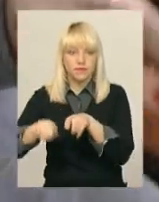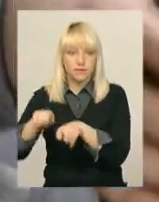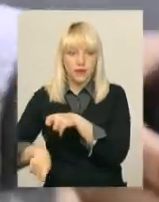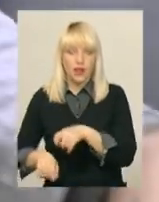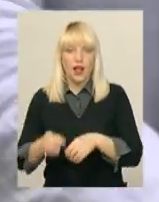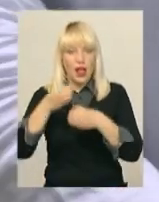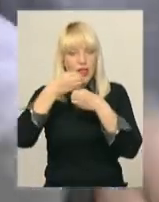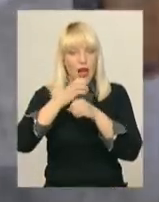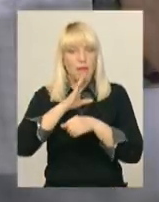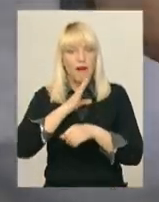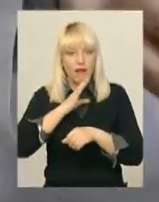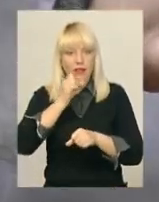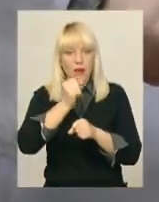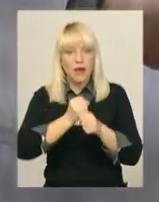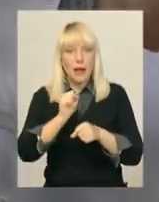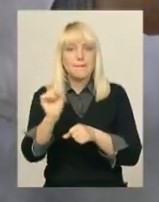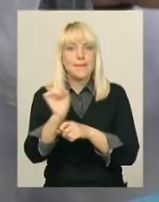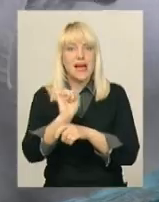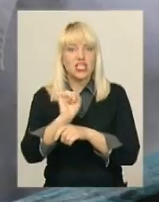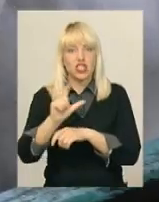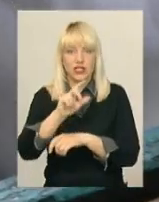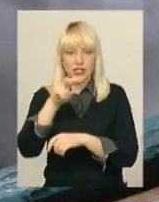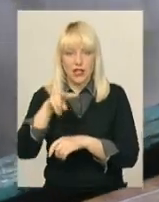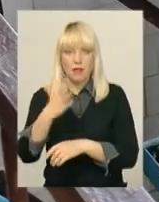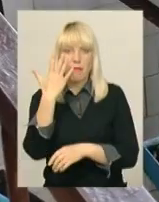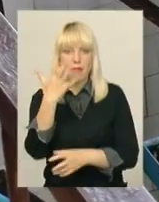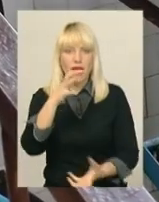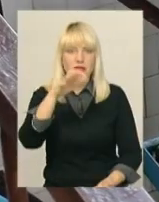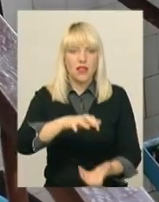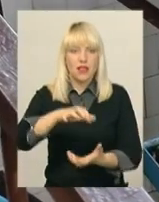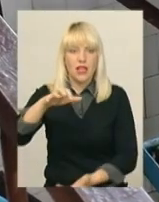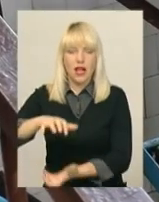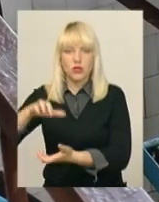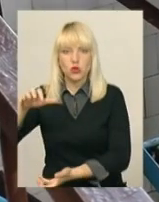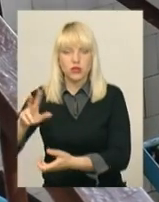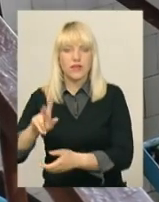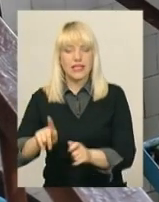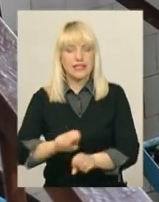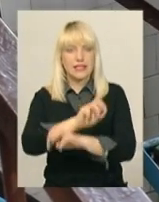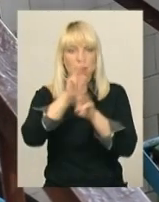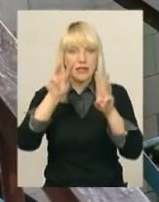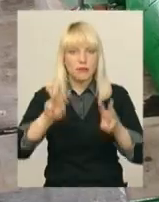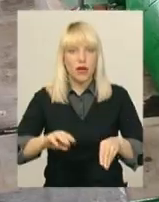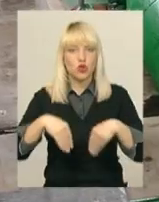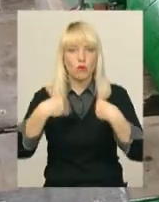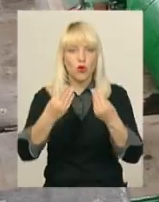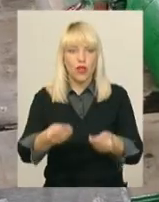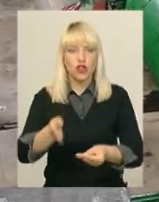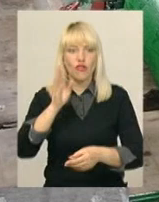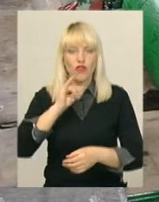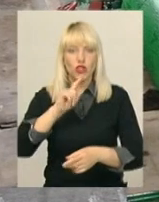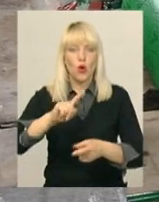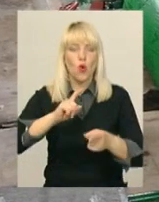Лаборантка працює у машинній залі. Тут є п'ять насосних агрегатів, які забезпечують подачу води в місто. Паралельно із процесом